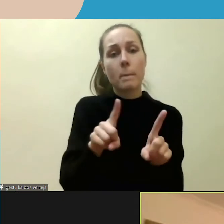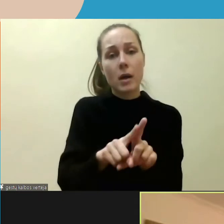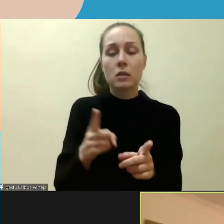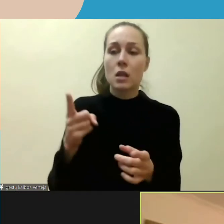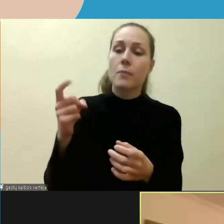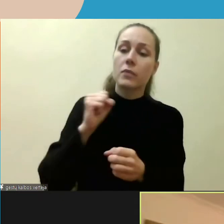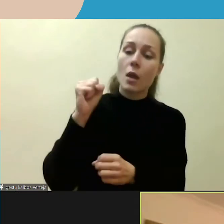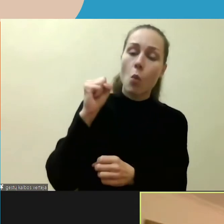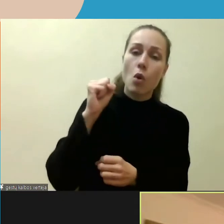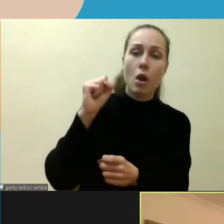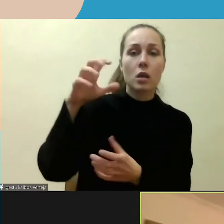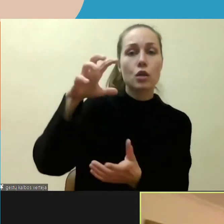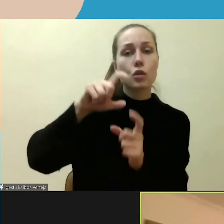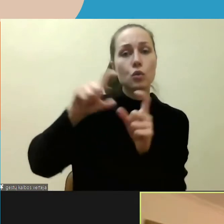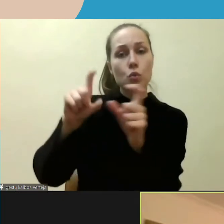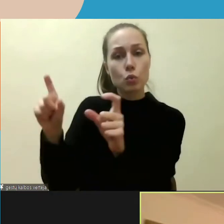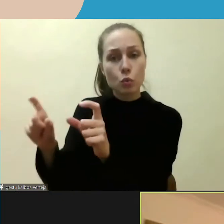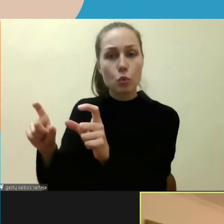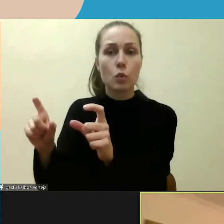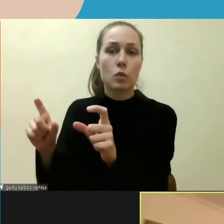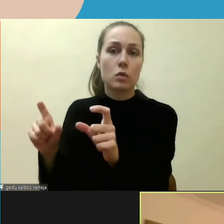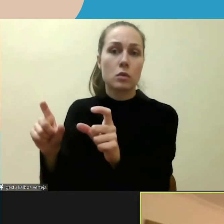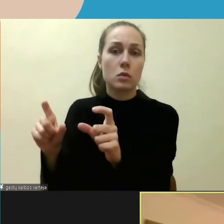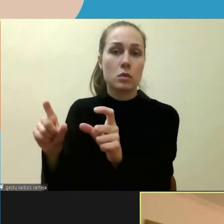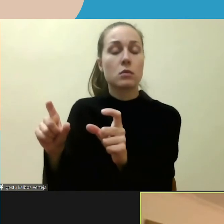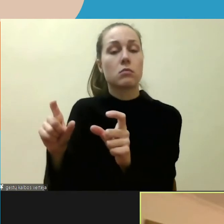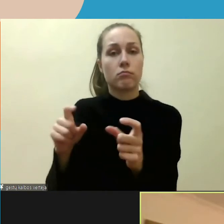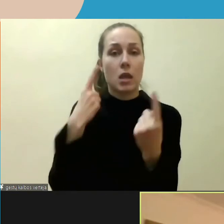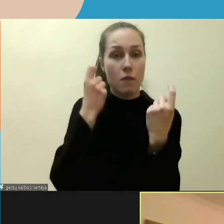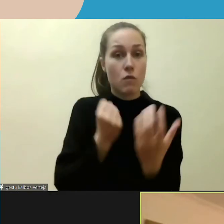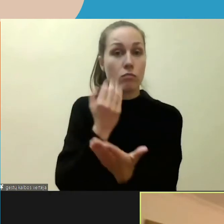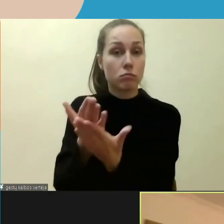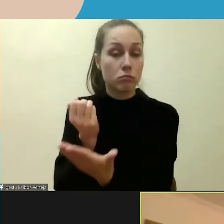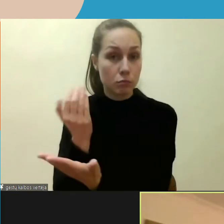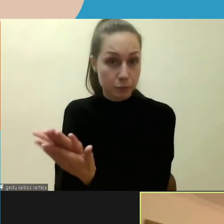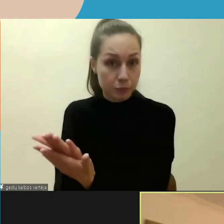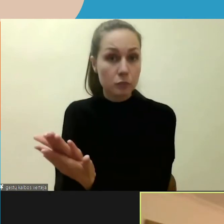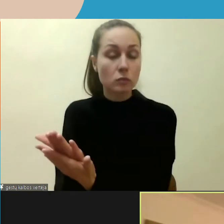institucijų žmogaus teisių biurui teikdami duomenės. Ir tuomet mes